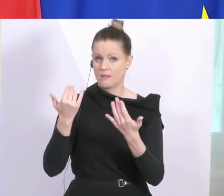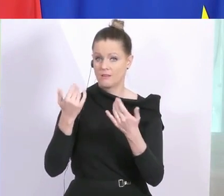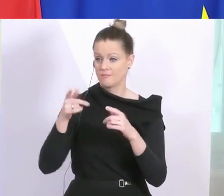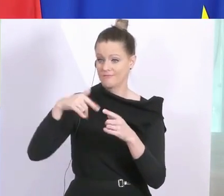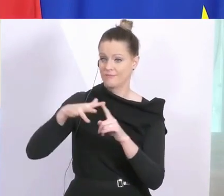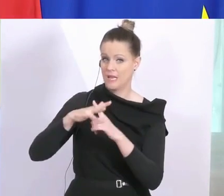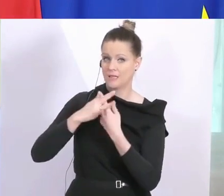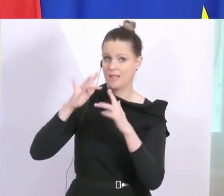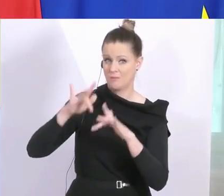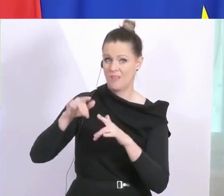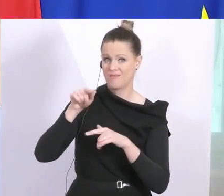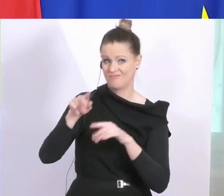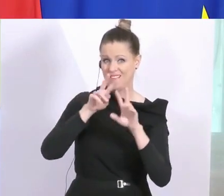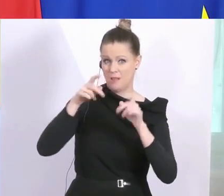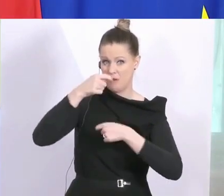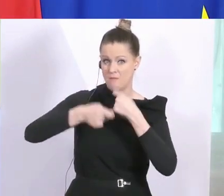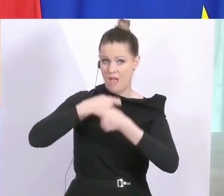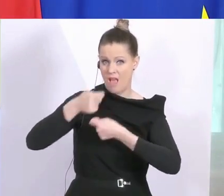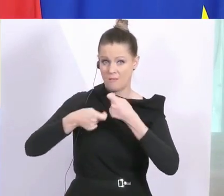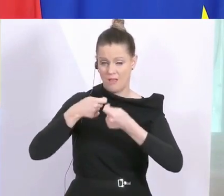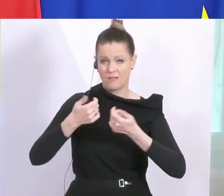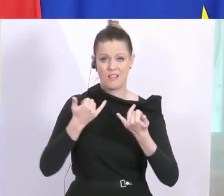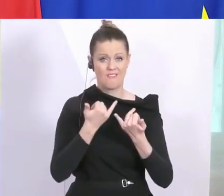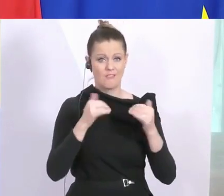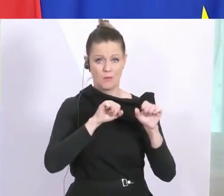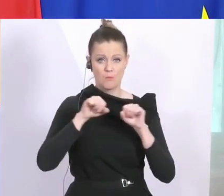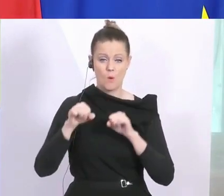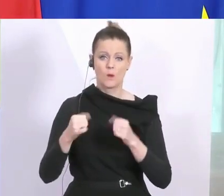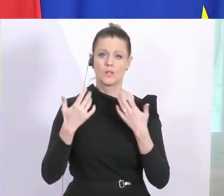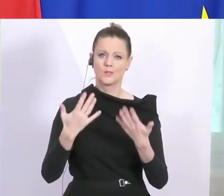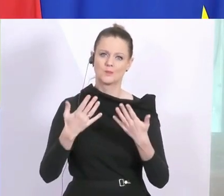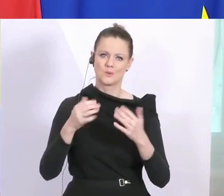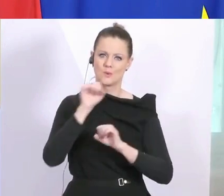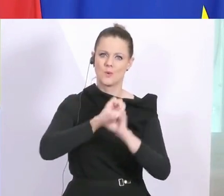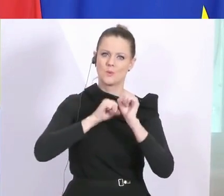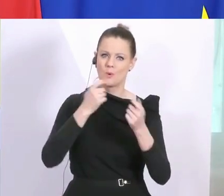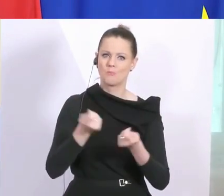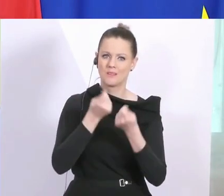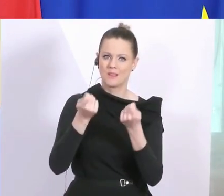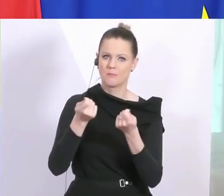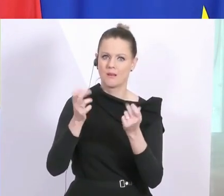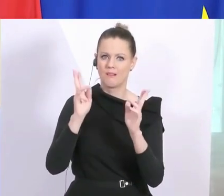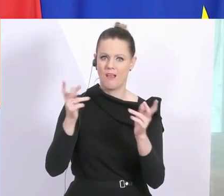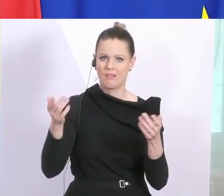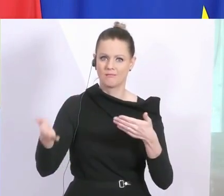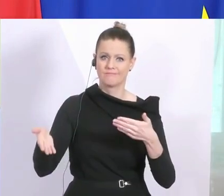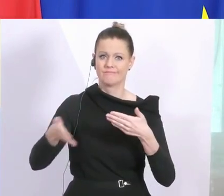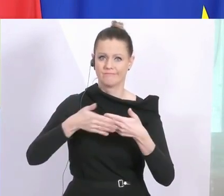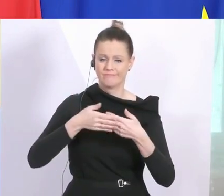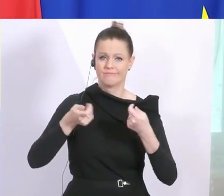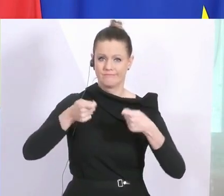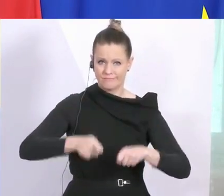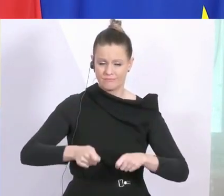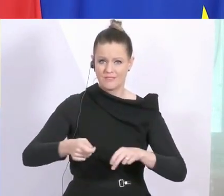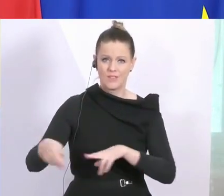Frage, wie kann dieser Notbetrieb wieder beendet werden und wie können wir wieder